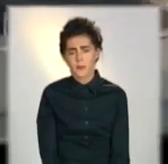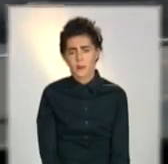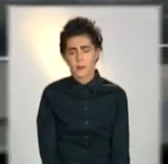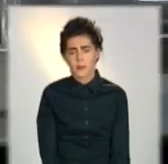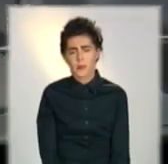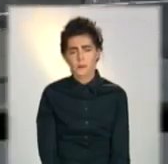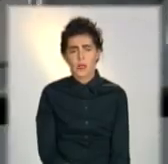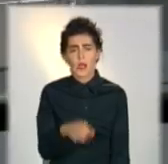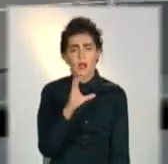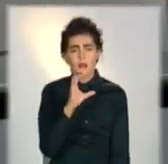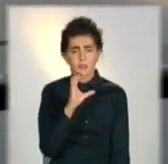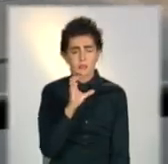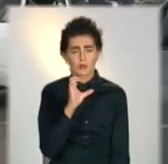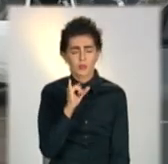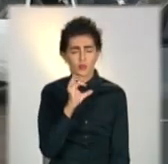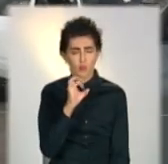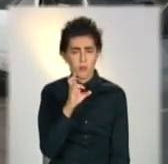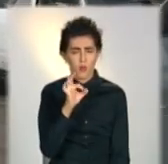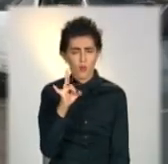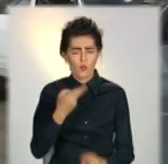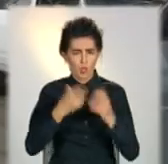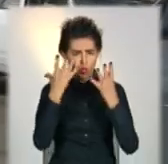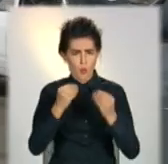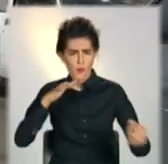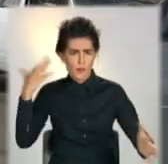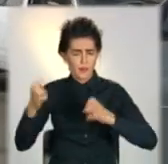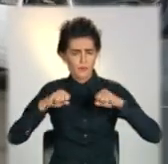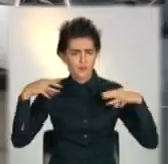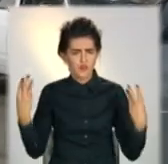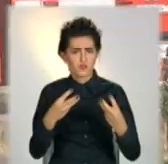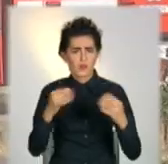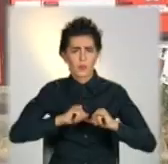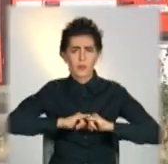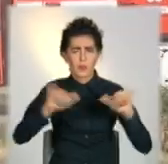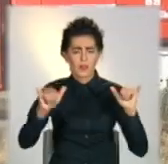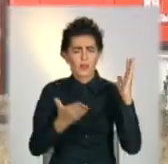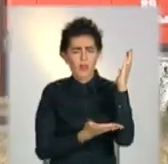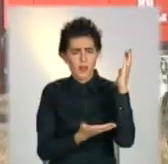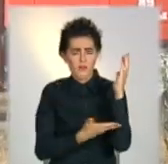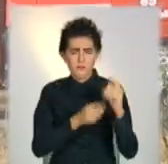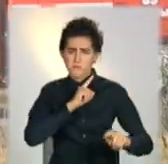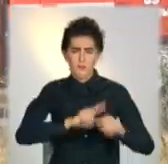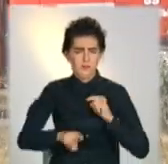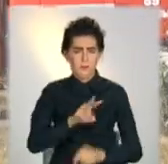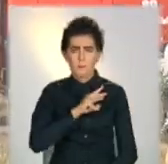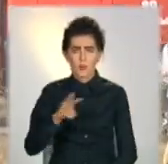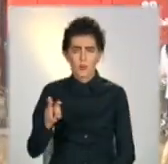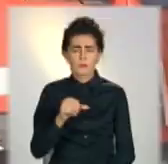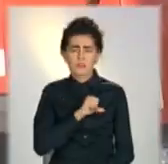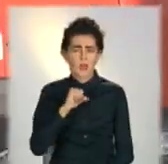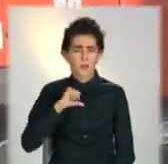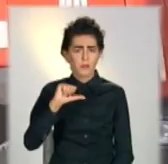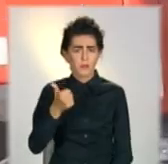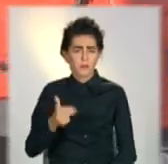Собор спалахнув близько другої дня. Сильний вітер розігнав вогонь по дерев'яній будівлі за лічені хвилини. Першими